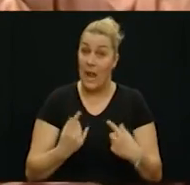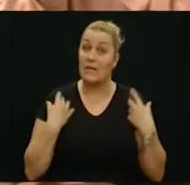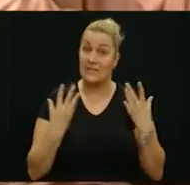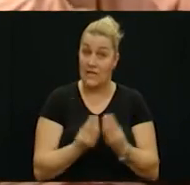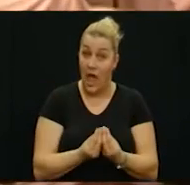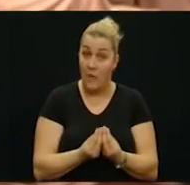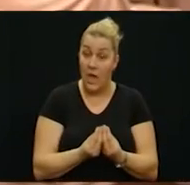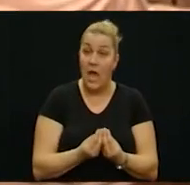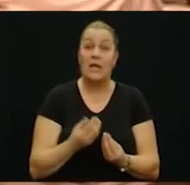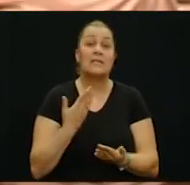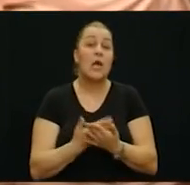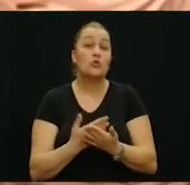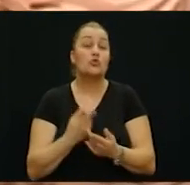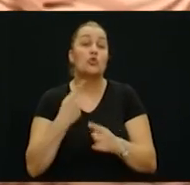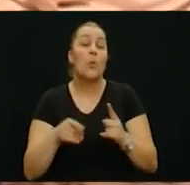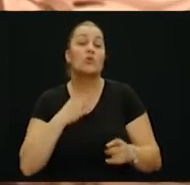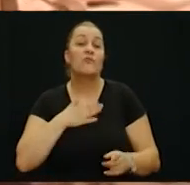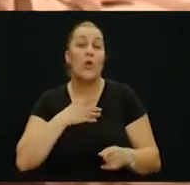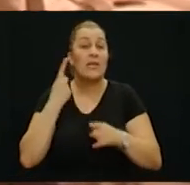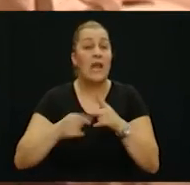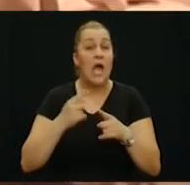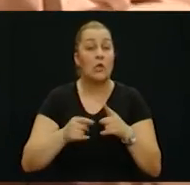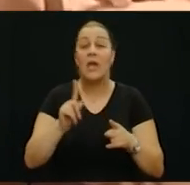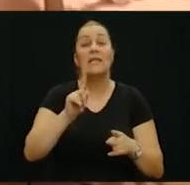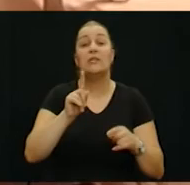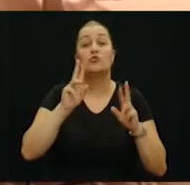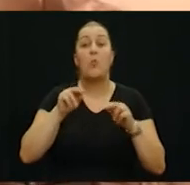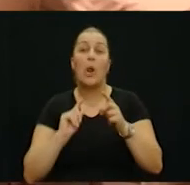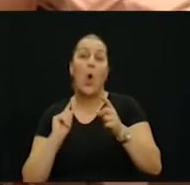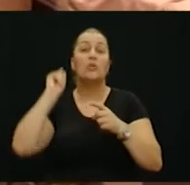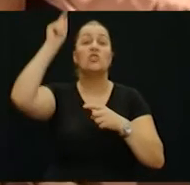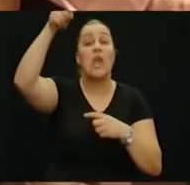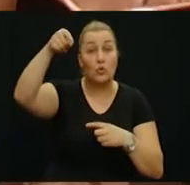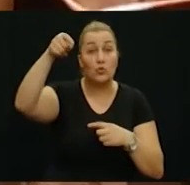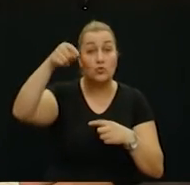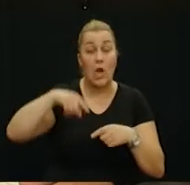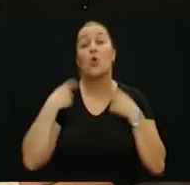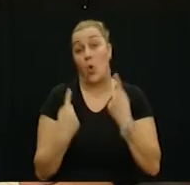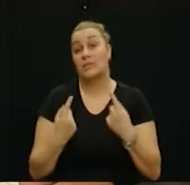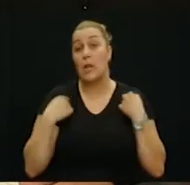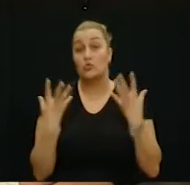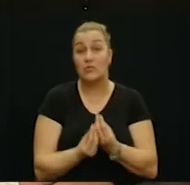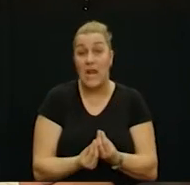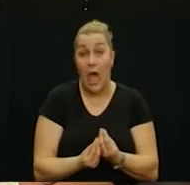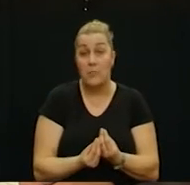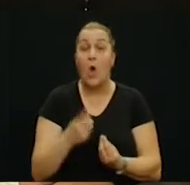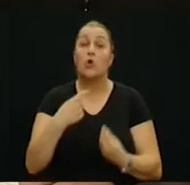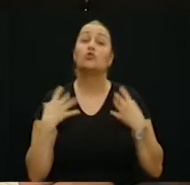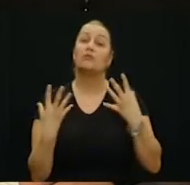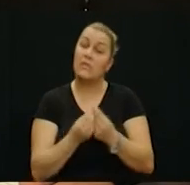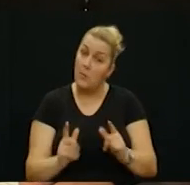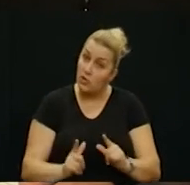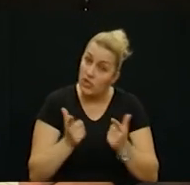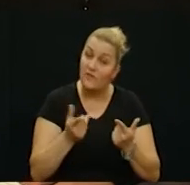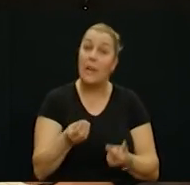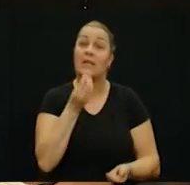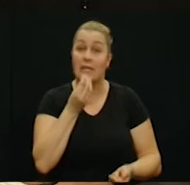ostali tu s nama jer nisu iz nekih svojih razloga mogli otići s one druge strane. I oni su ostali tu s nama. Oni su s